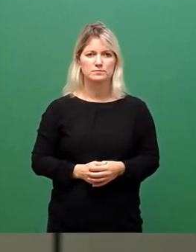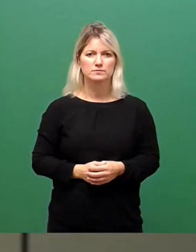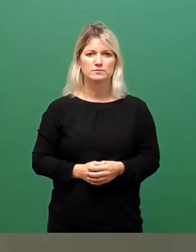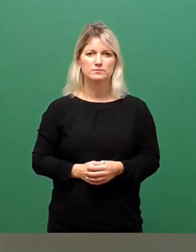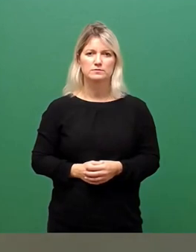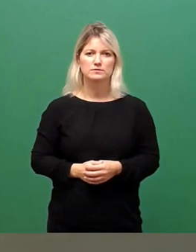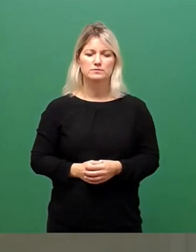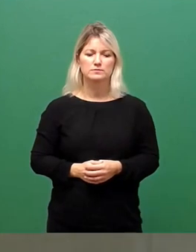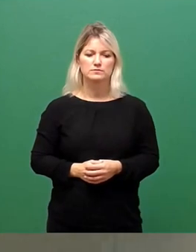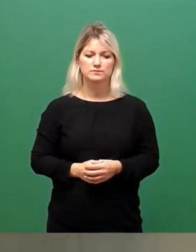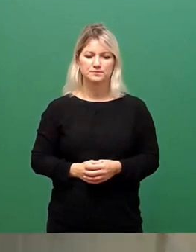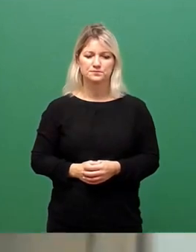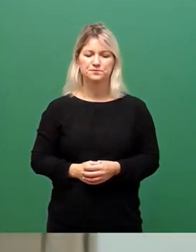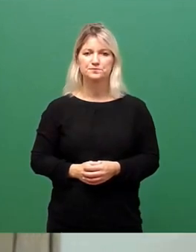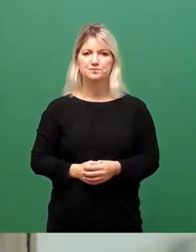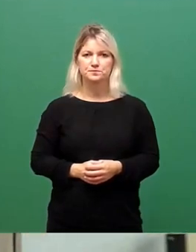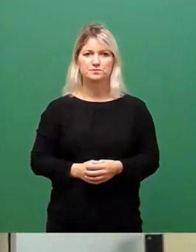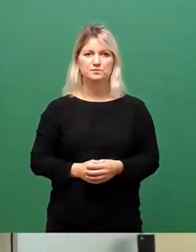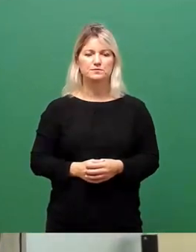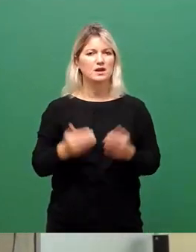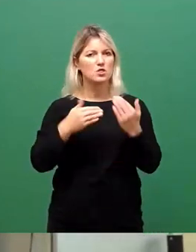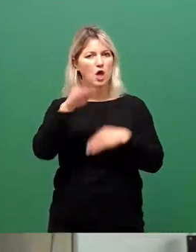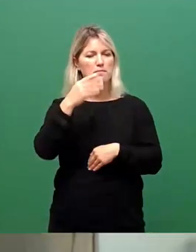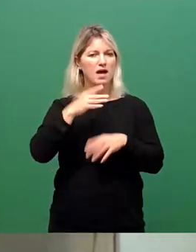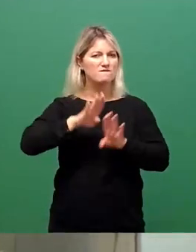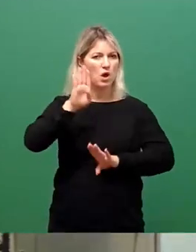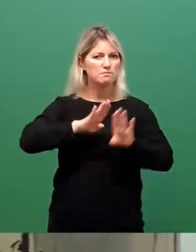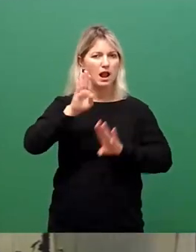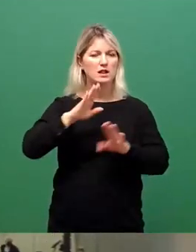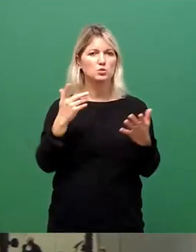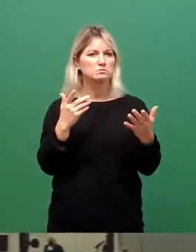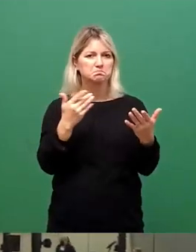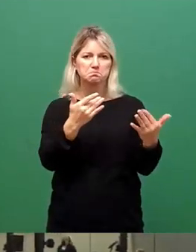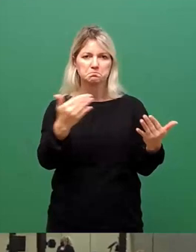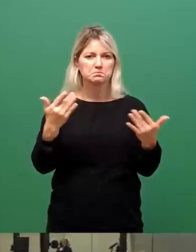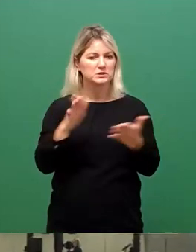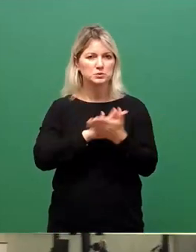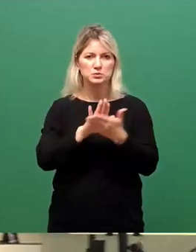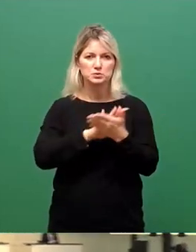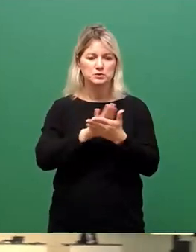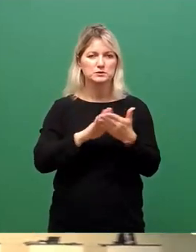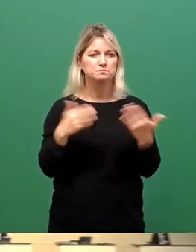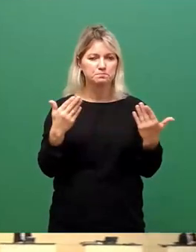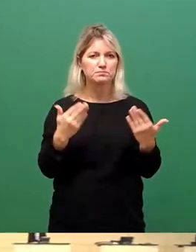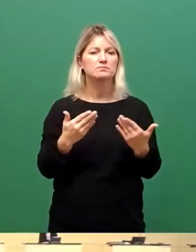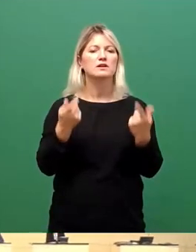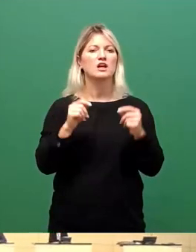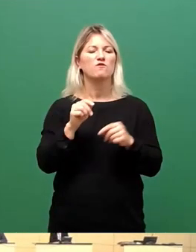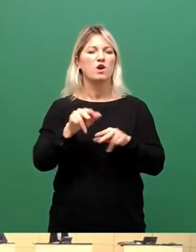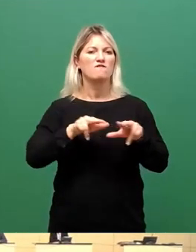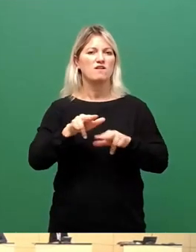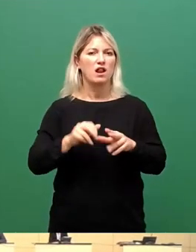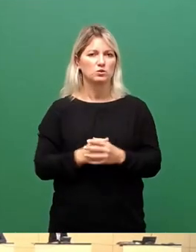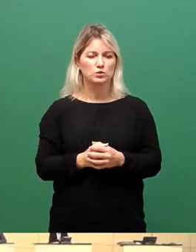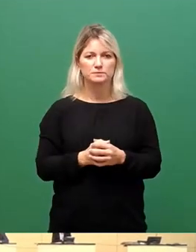So, weitere Wortmeldungen aus dem Rat sehe ich nicht. Dann zum Abschluss für die Verwaltung, Frau Dr. Kaufmann. Ja, meine